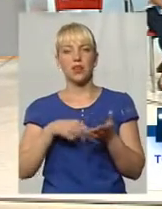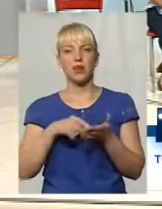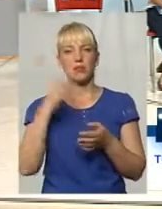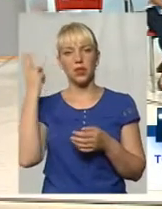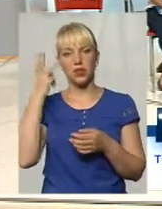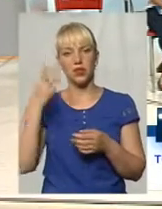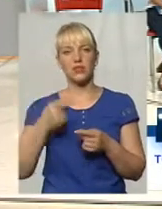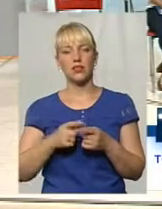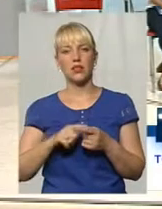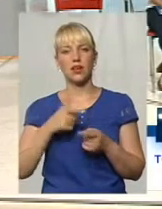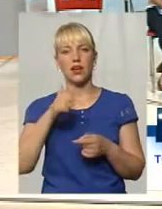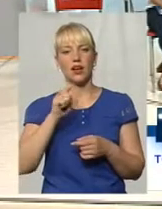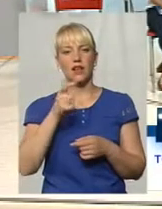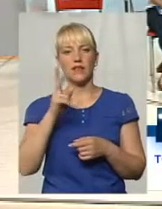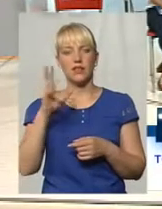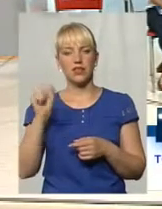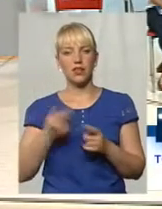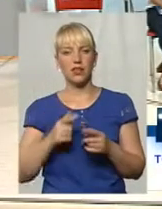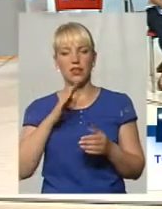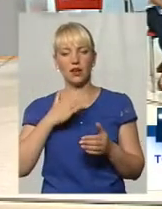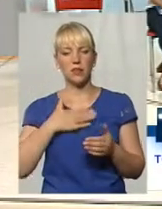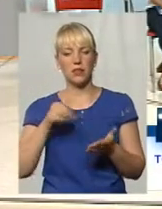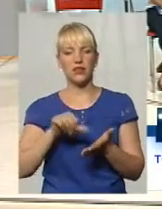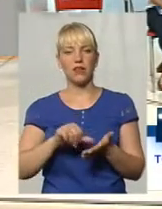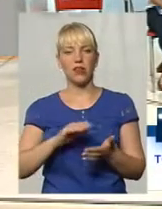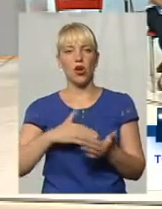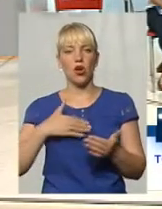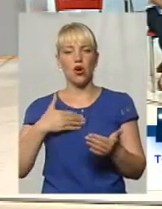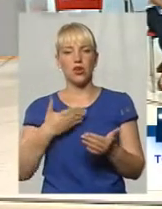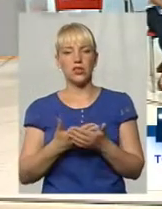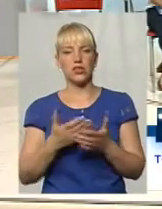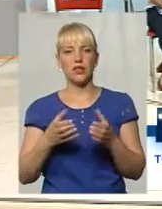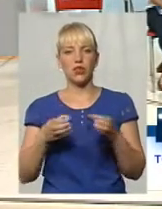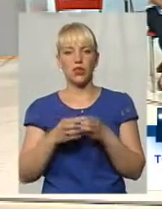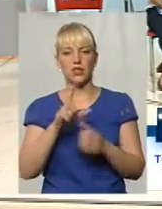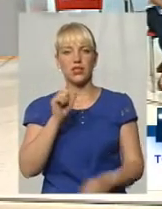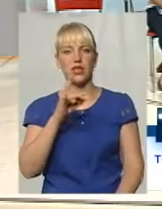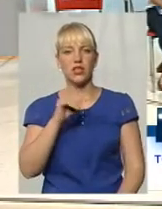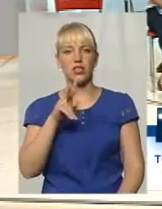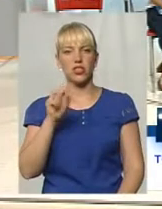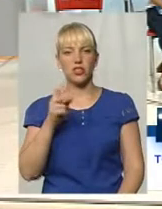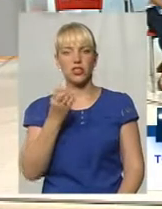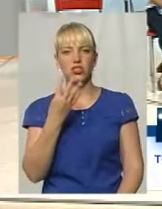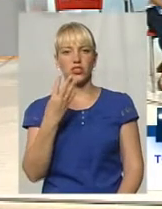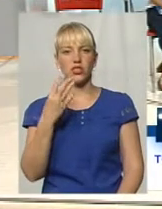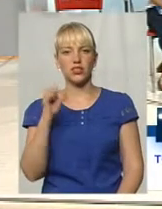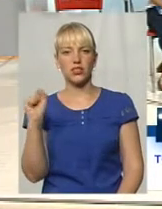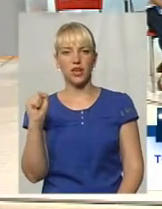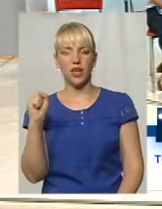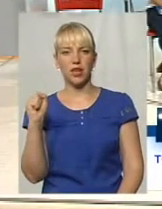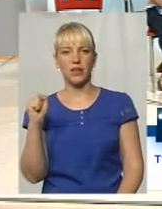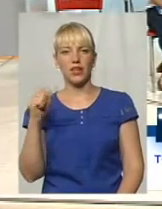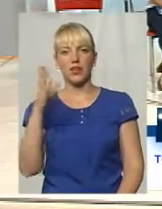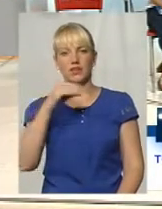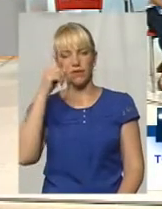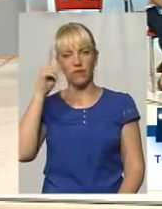мої працює Нагаївська, я представляю ініціативну групу мешканців Гуртожитка по вулиці Зарічанській, 14А. Всім